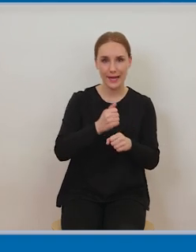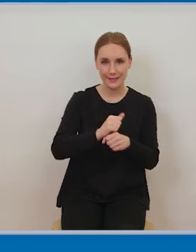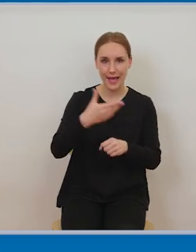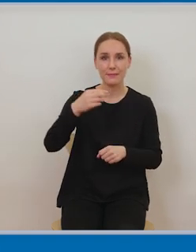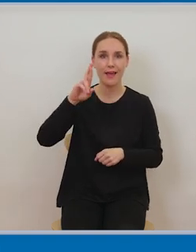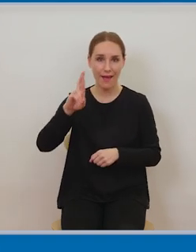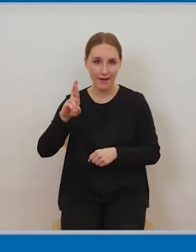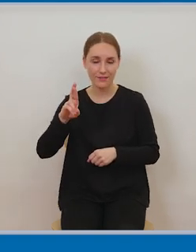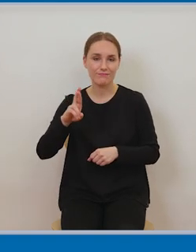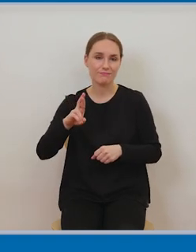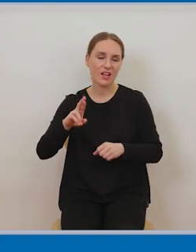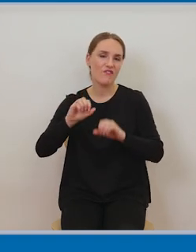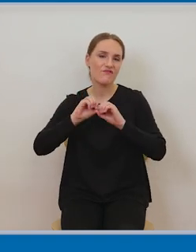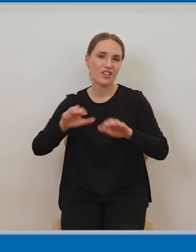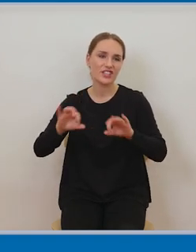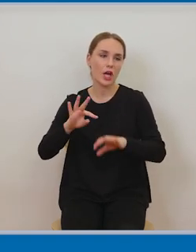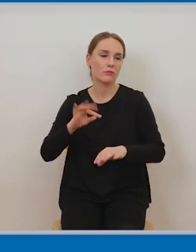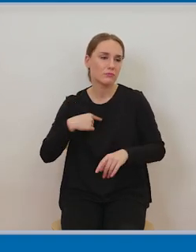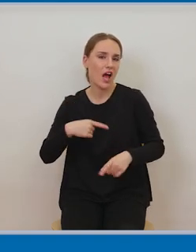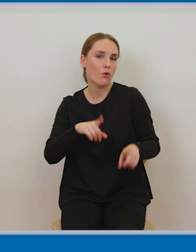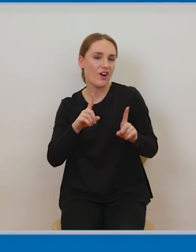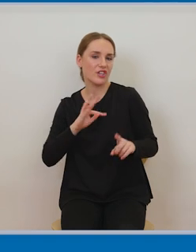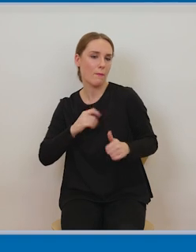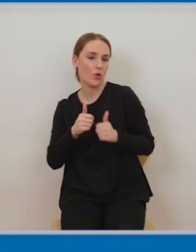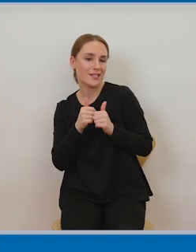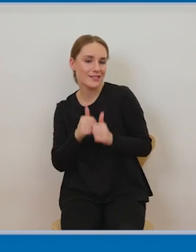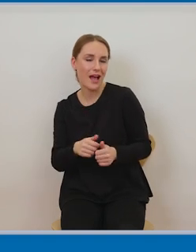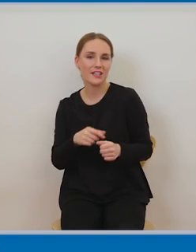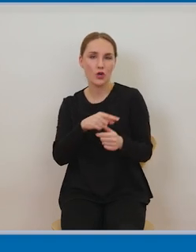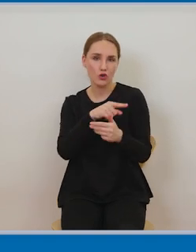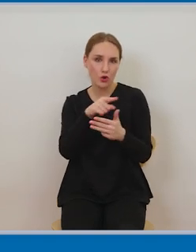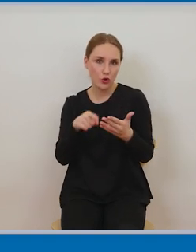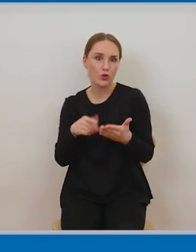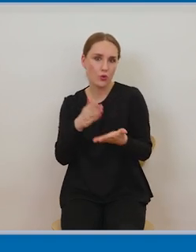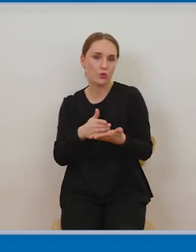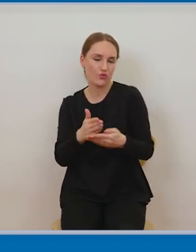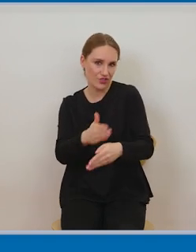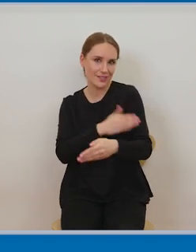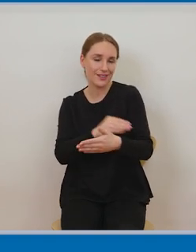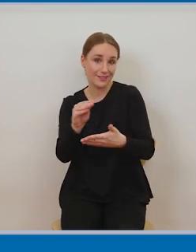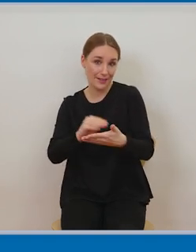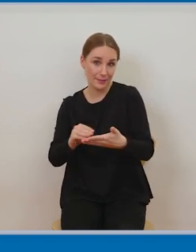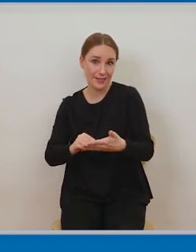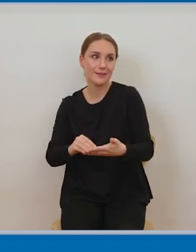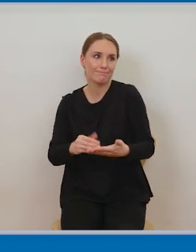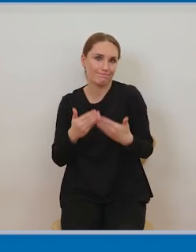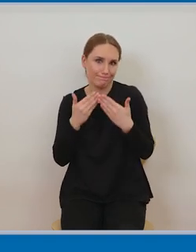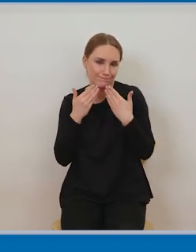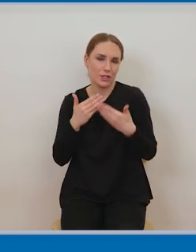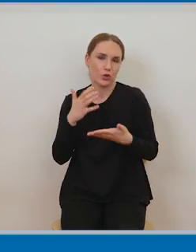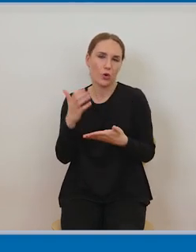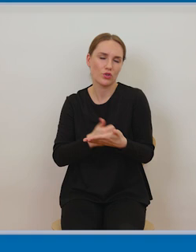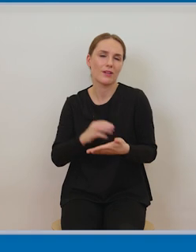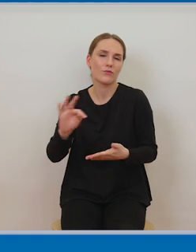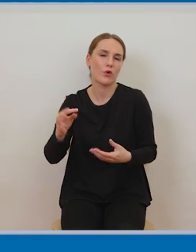analiza krytyczna analiza naukowa gdzie musimy żeby coś skrytykować żeby się coś odnieść przeanalizować pokazać